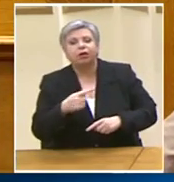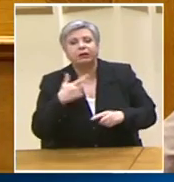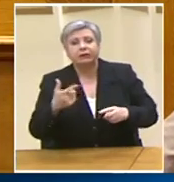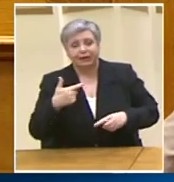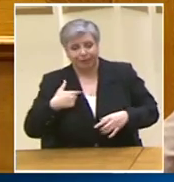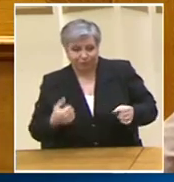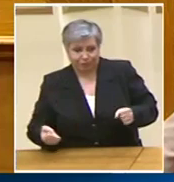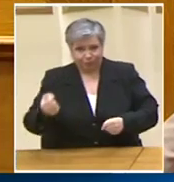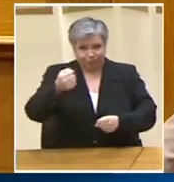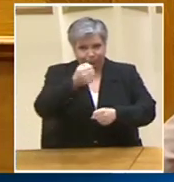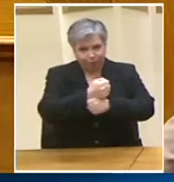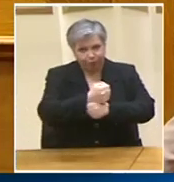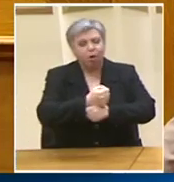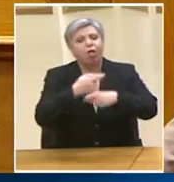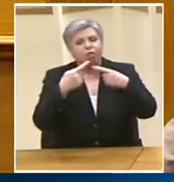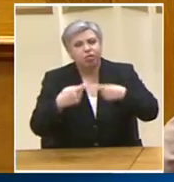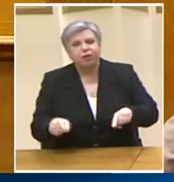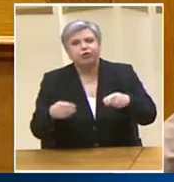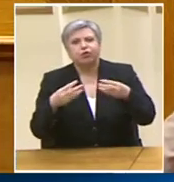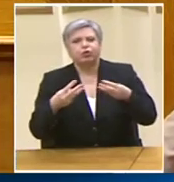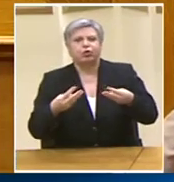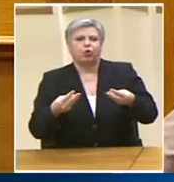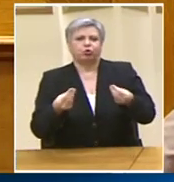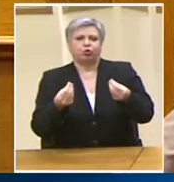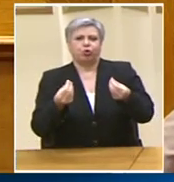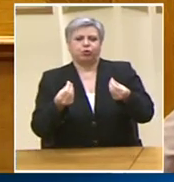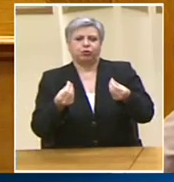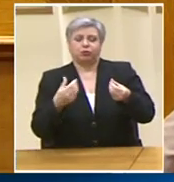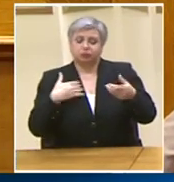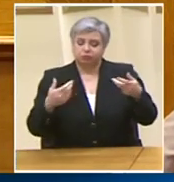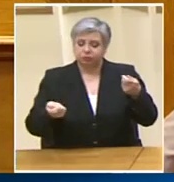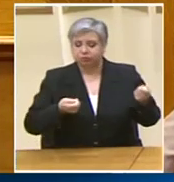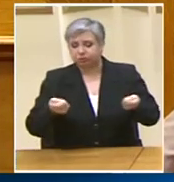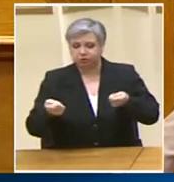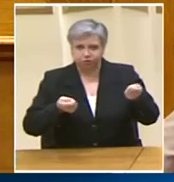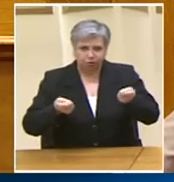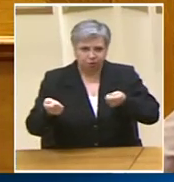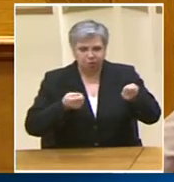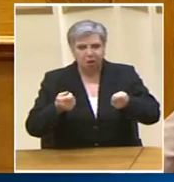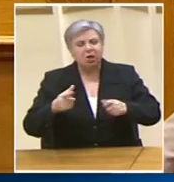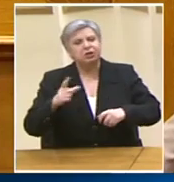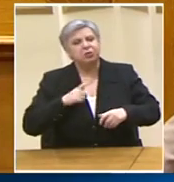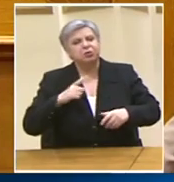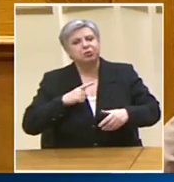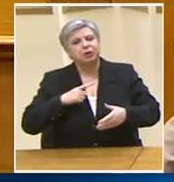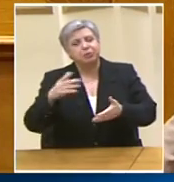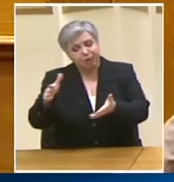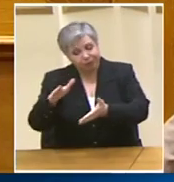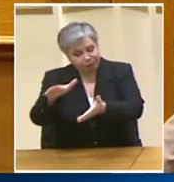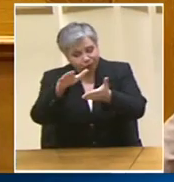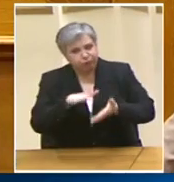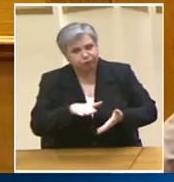Και άρα όλοι περιμέναμε ένα αλλακτικό σχέδιο Για την οικονομία, την ανάπτυξη, φορολογία Από τις τρεις πρώτες εβδομάδες αποδεικνύεται